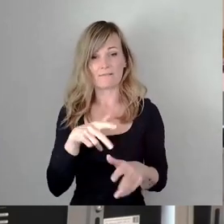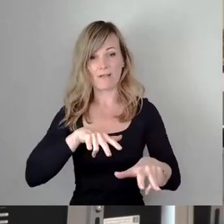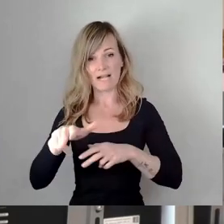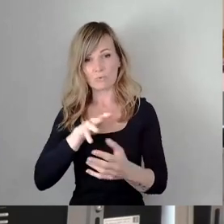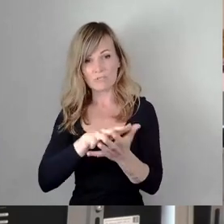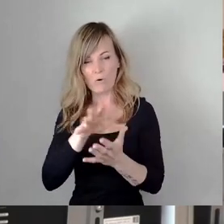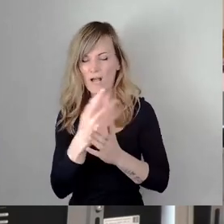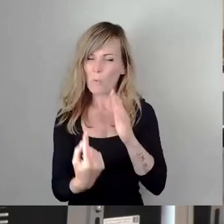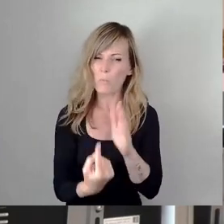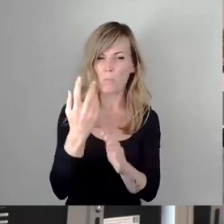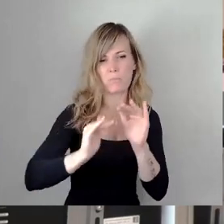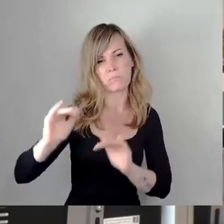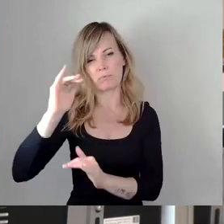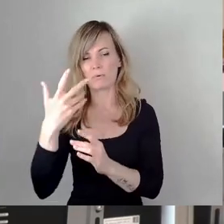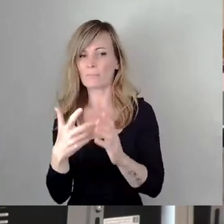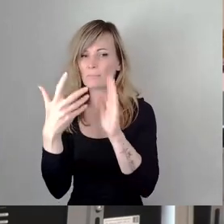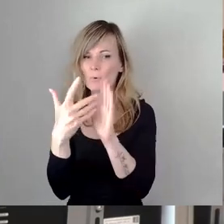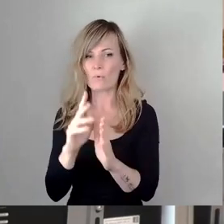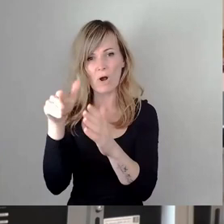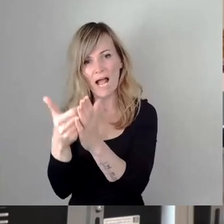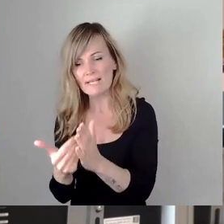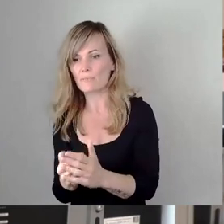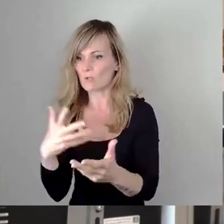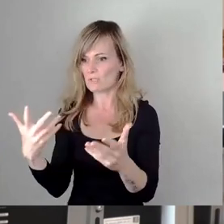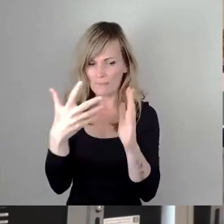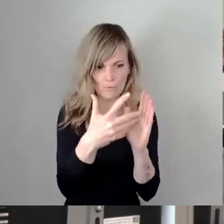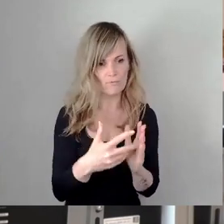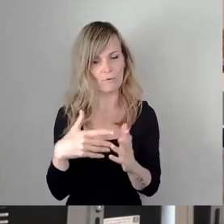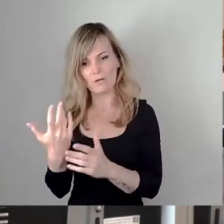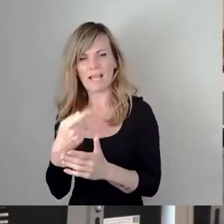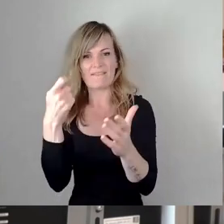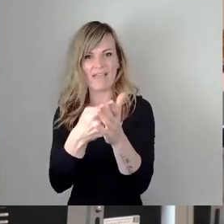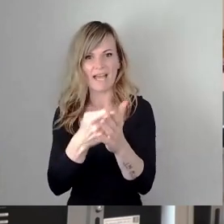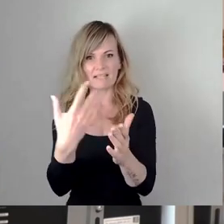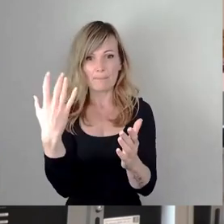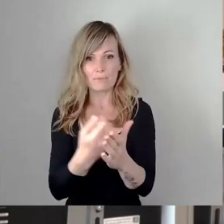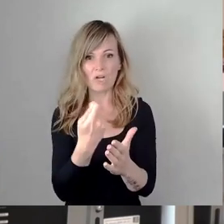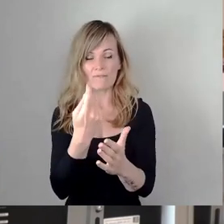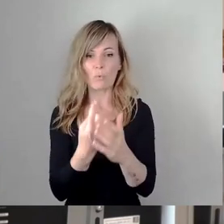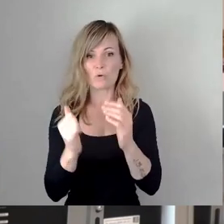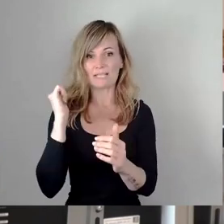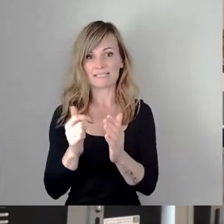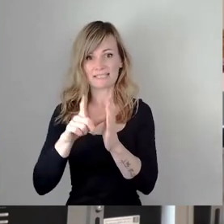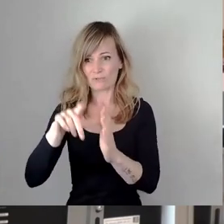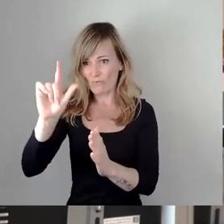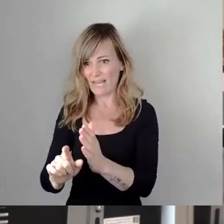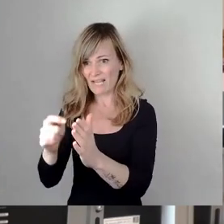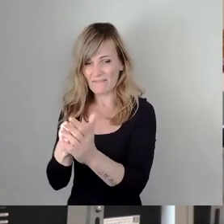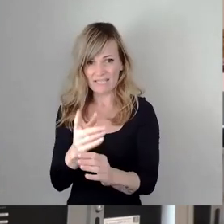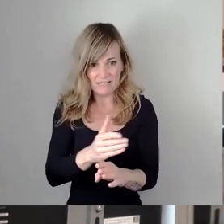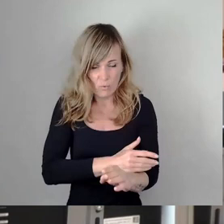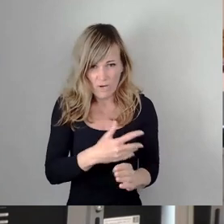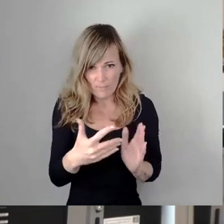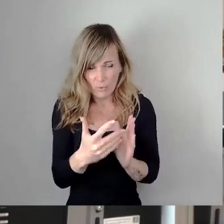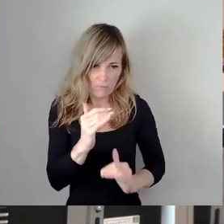Ausschreibungsunterlagen und die Prüfung der Angebote am Ende den Wert der eigentlichen Beschaffung oder der Dienstleistung. Die CDU war all diese Jahre